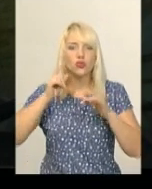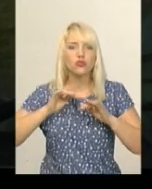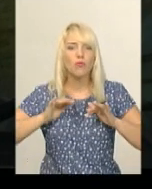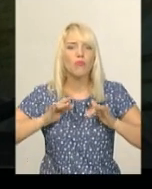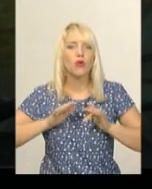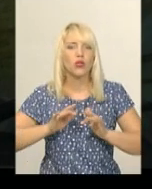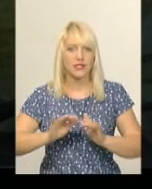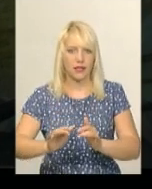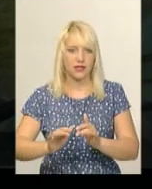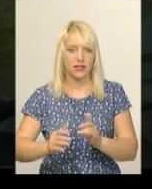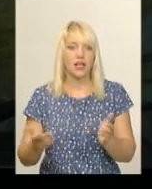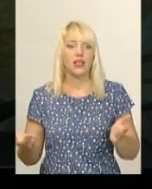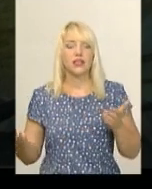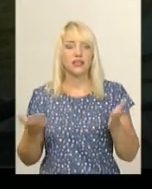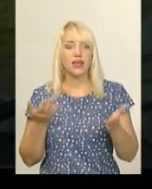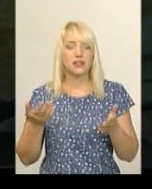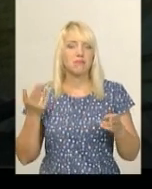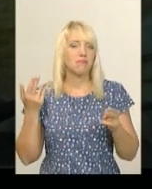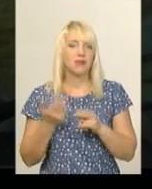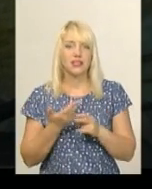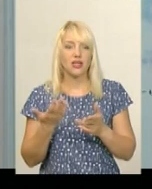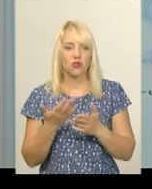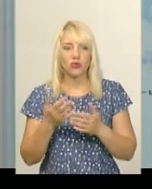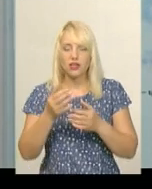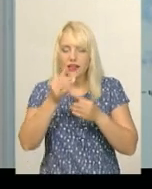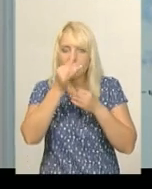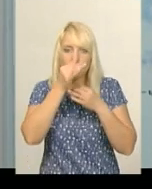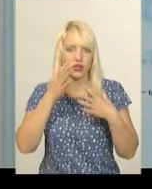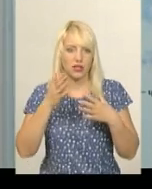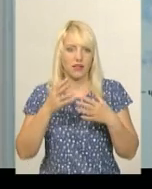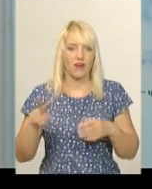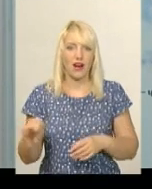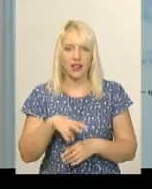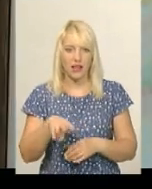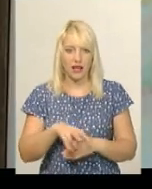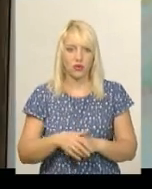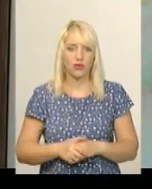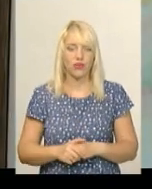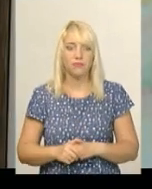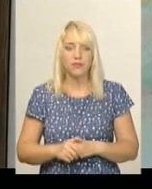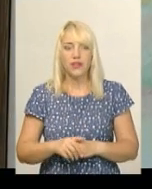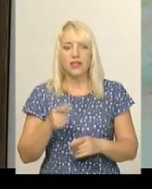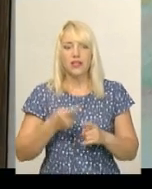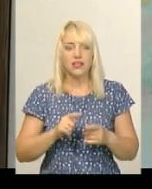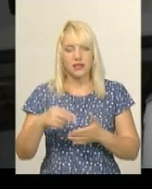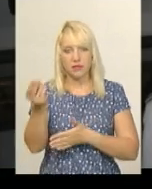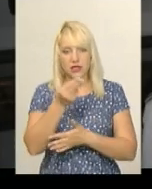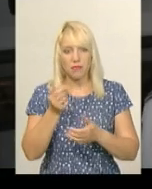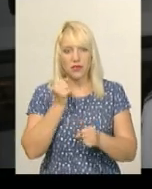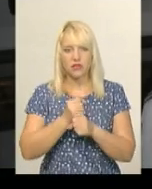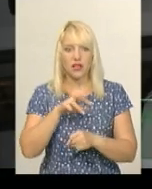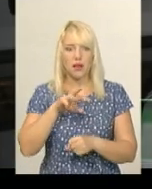який, мені здається, без якого немислима література. Над дизайном книги працювала місцева художниця Світлана Мельничук.